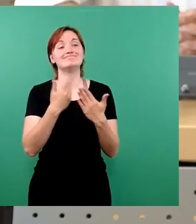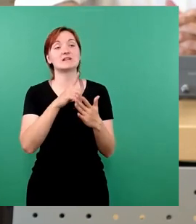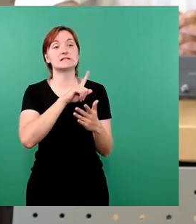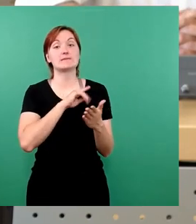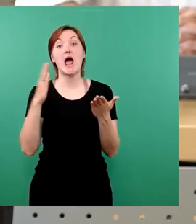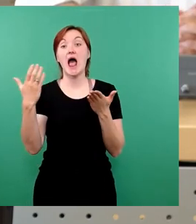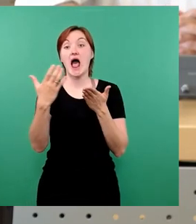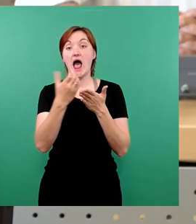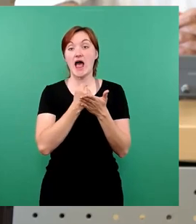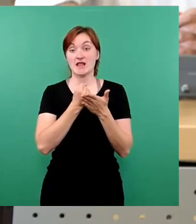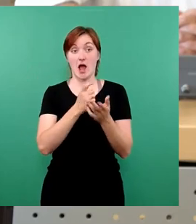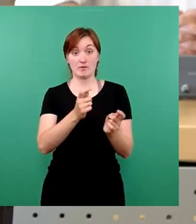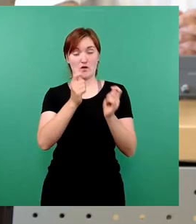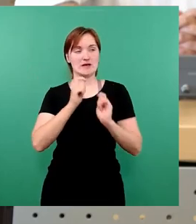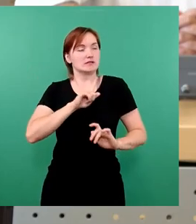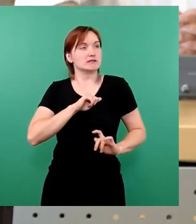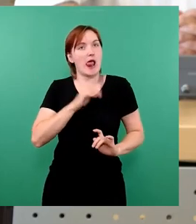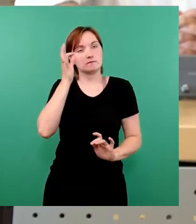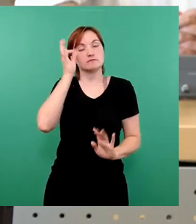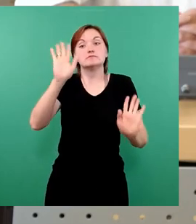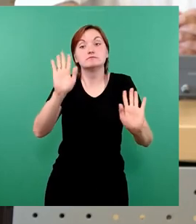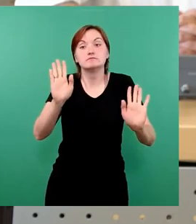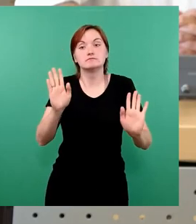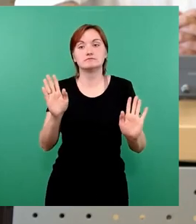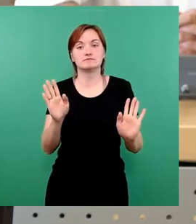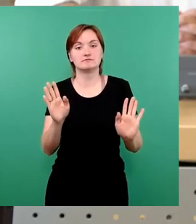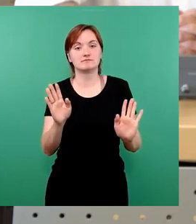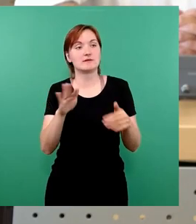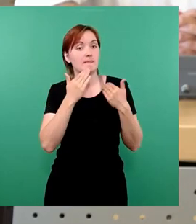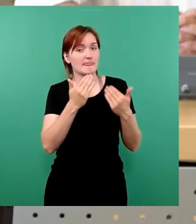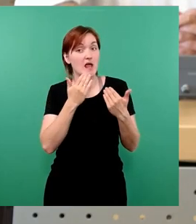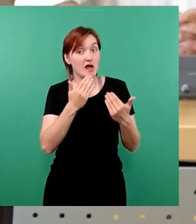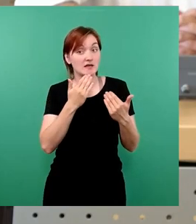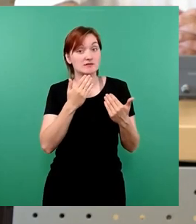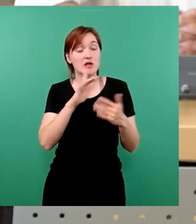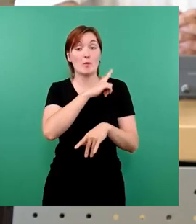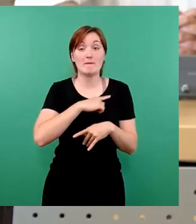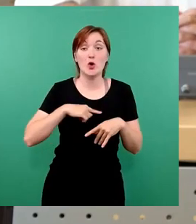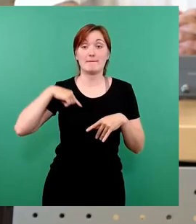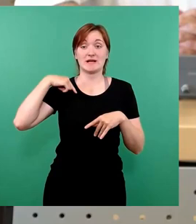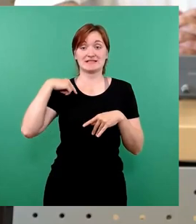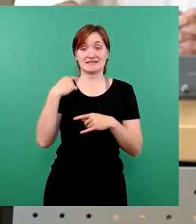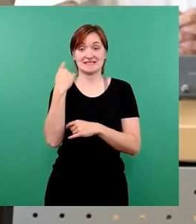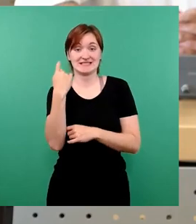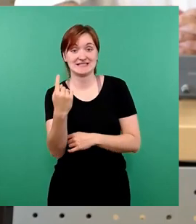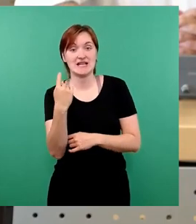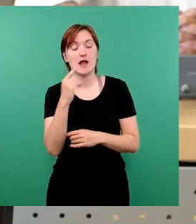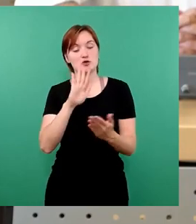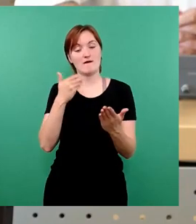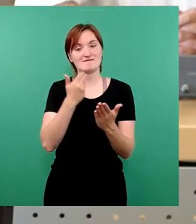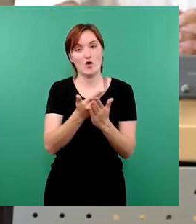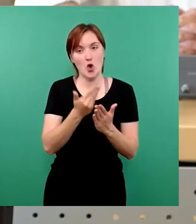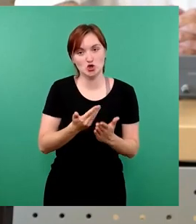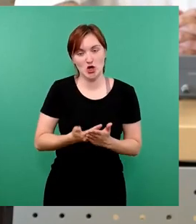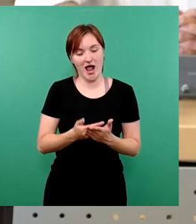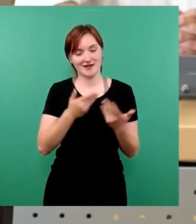Also der ist ja gar nicht von uns selber gekommen, sondern dankenswerterweise hat der Oberbürgermeister ja Vorschläge auf den Tisch gelegt. Die sind jetzt